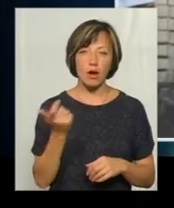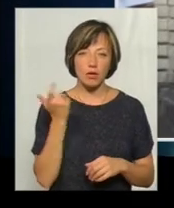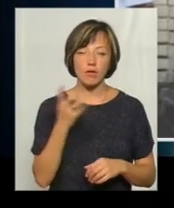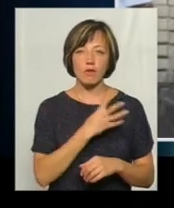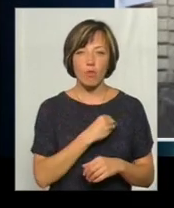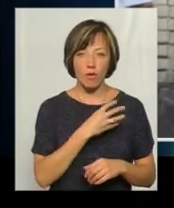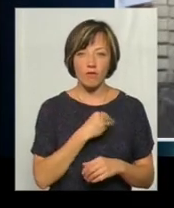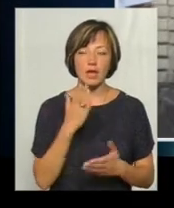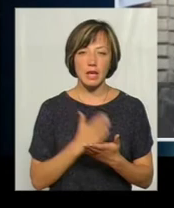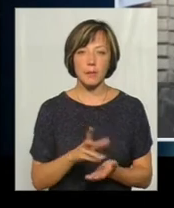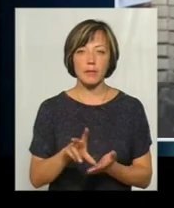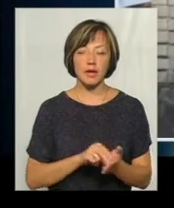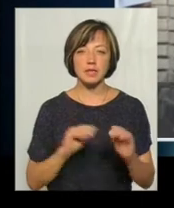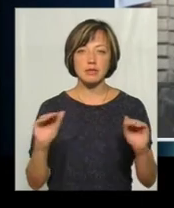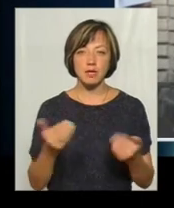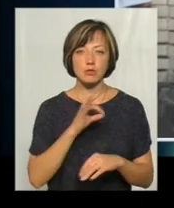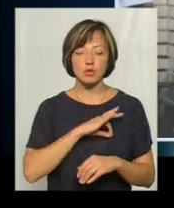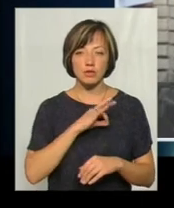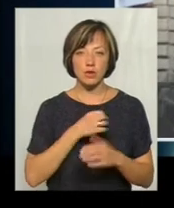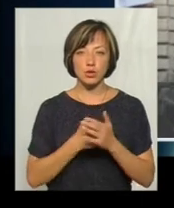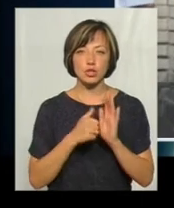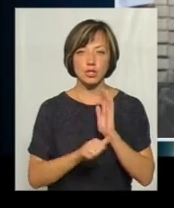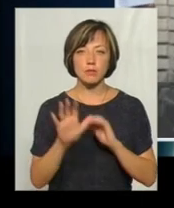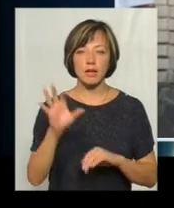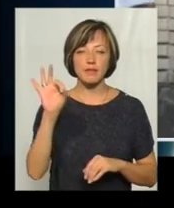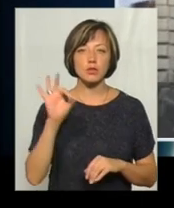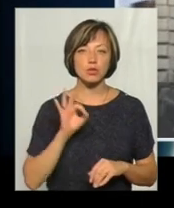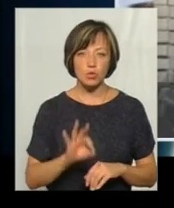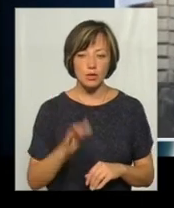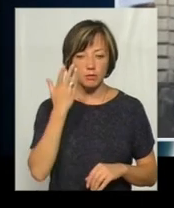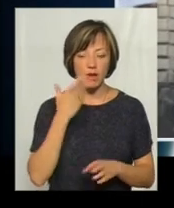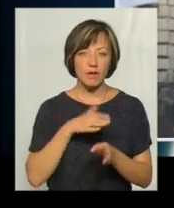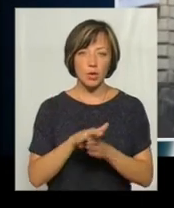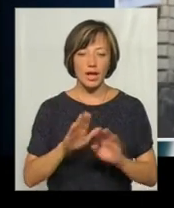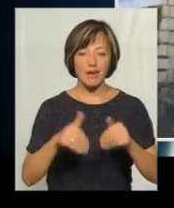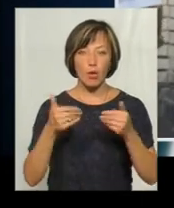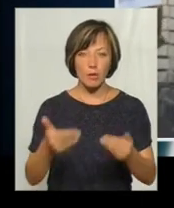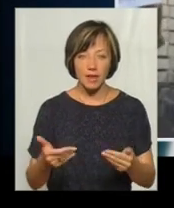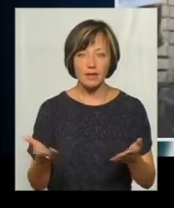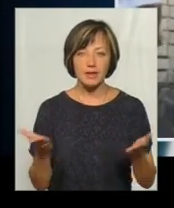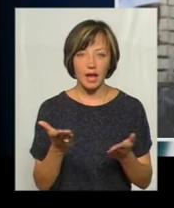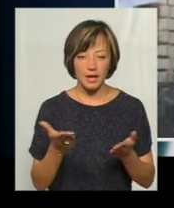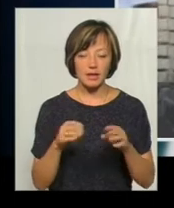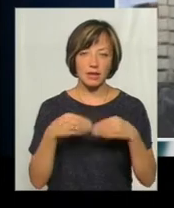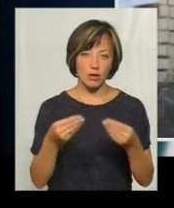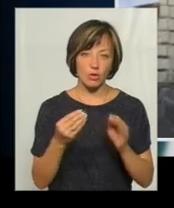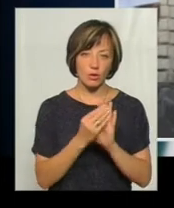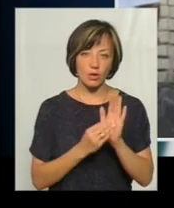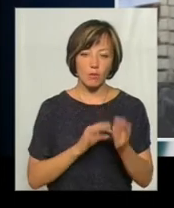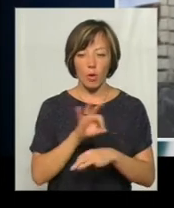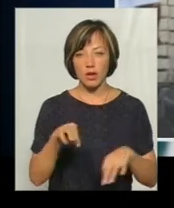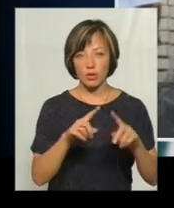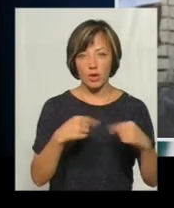у Львові є приклади зменшення споживання до 65% при виконанні тих рекомендацій, які надають або проектні